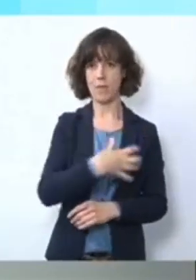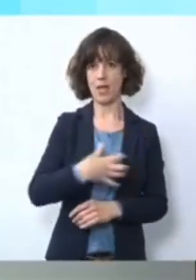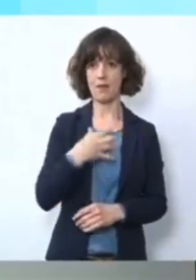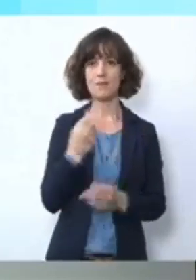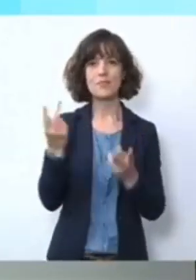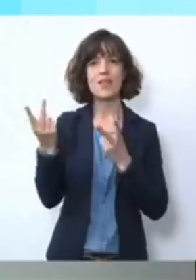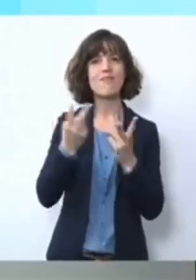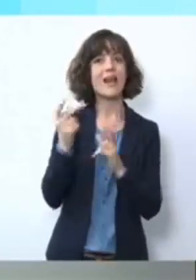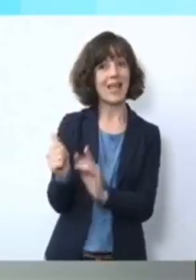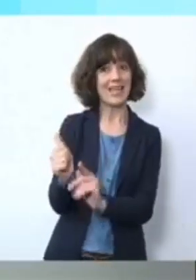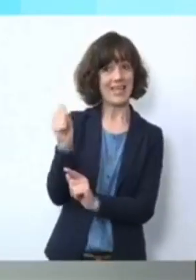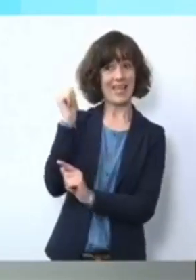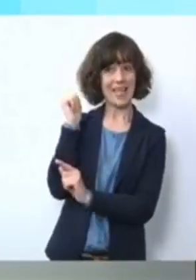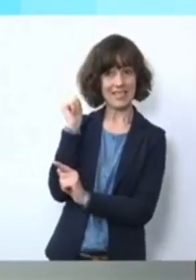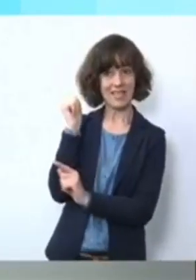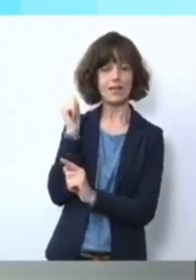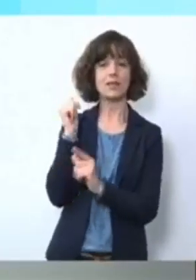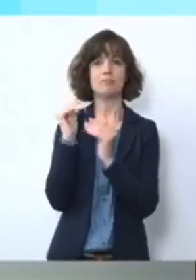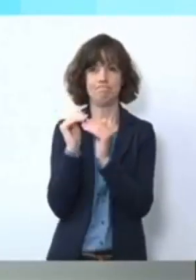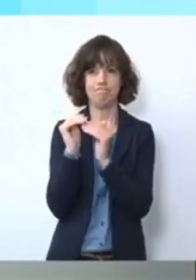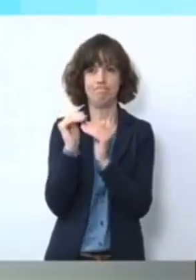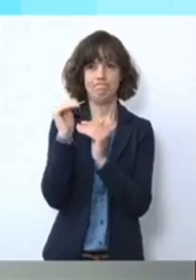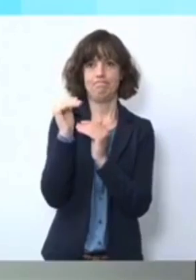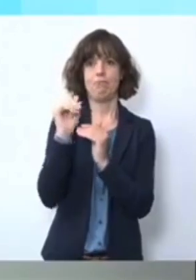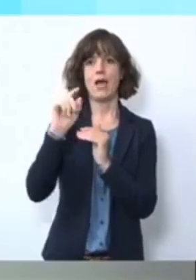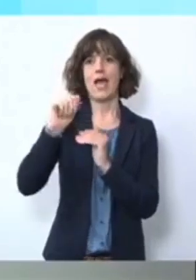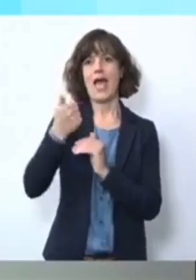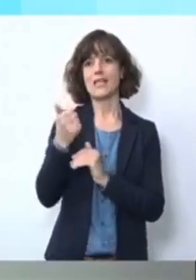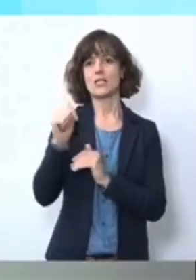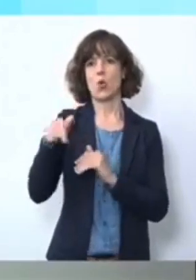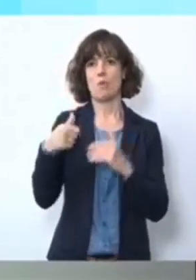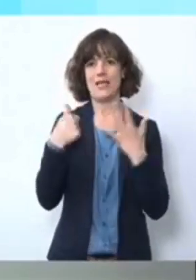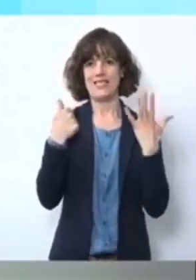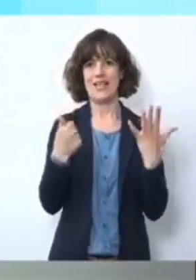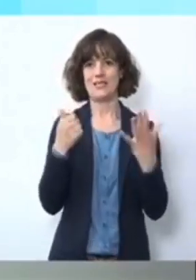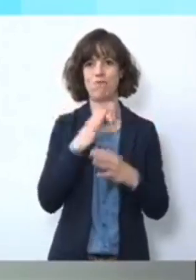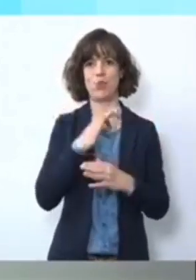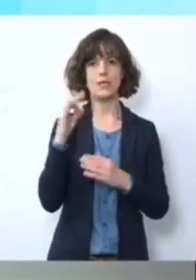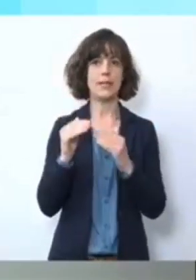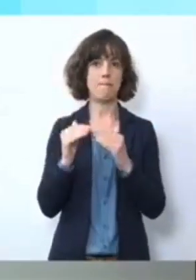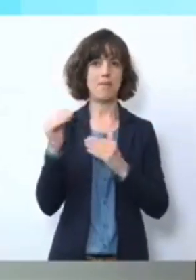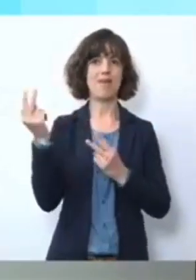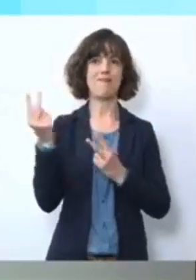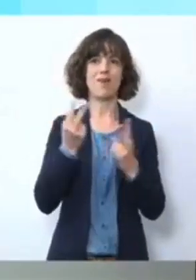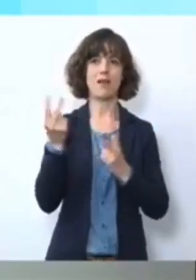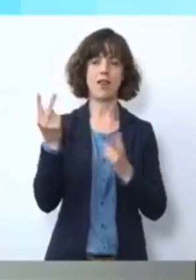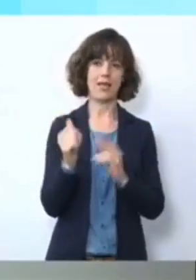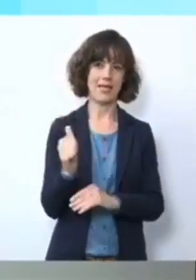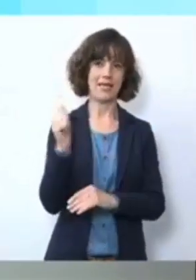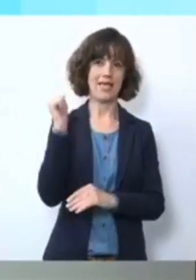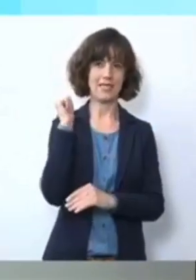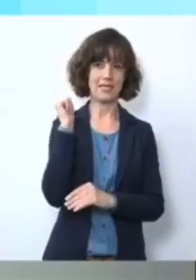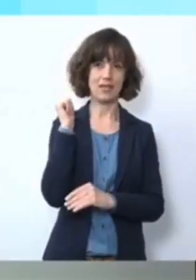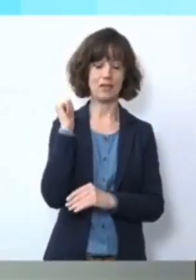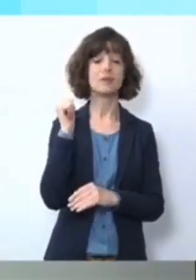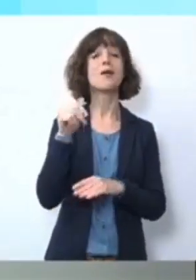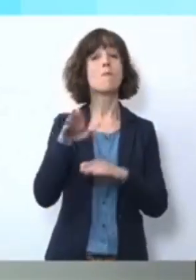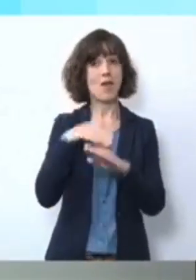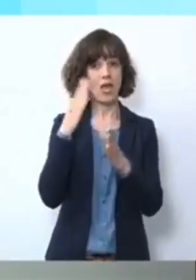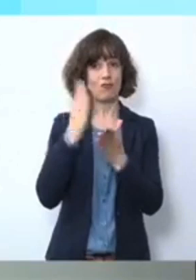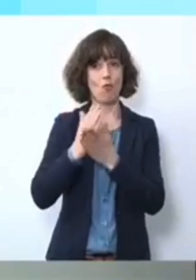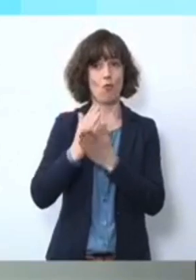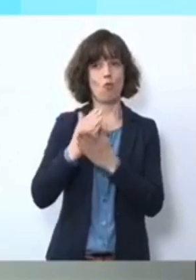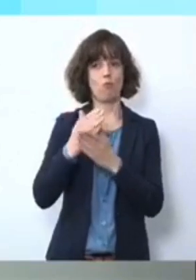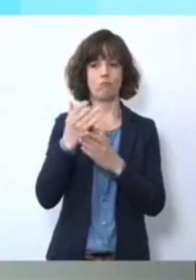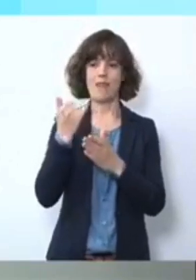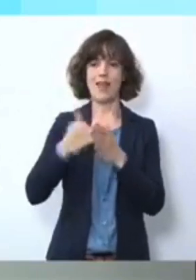Vergleich zu gestern eine Steigerung von 1,6 Prozent. Und man merkt, dass die letzten Tage ja wirklich